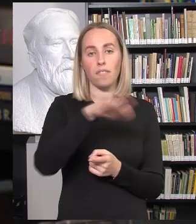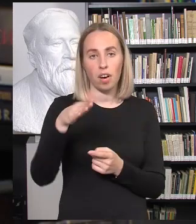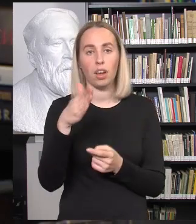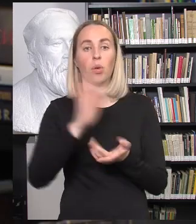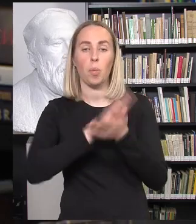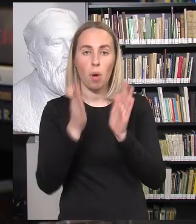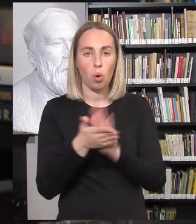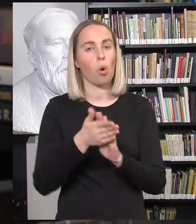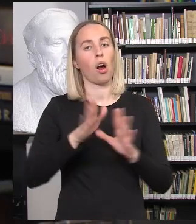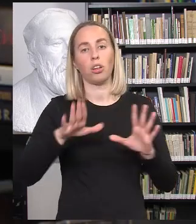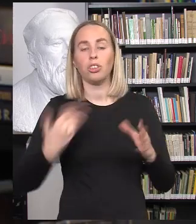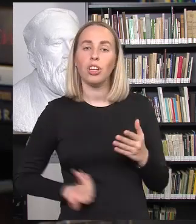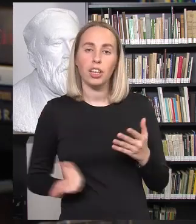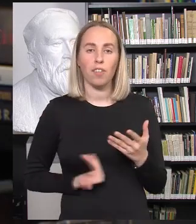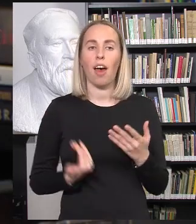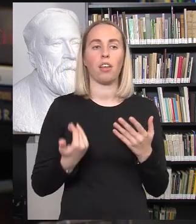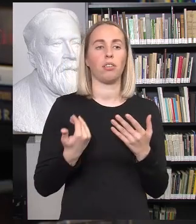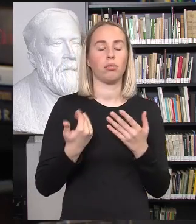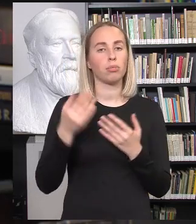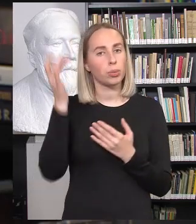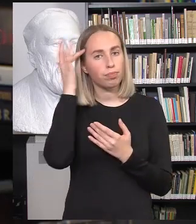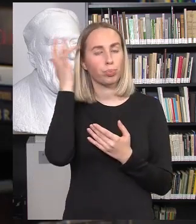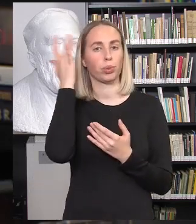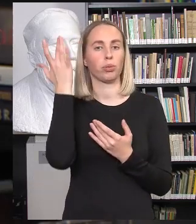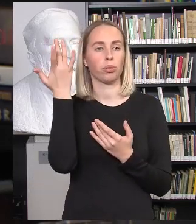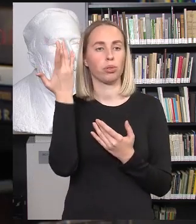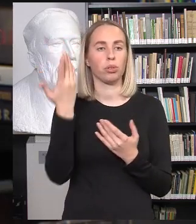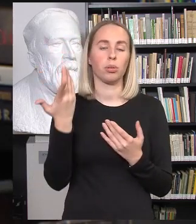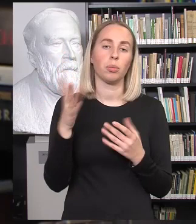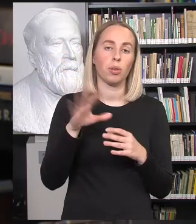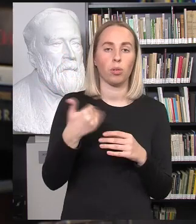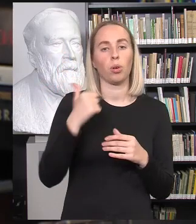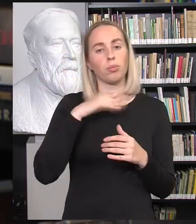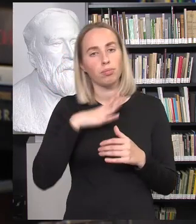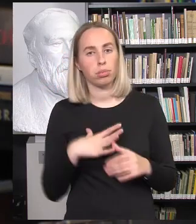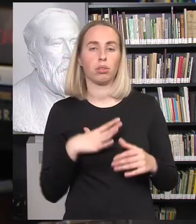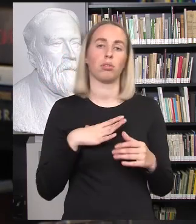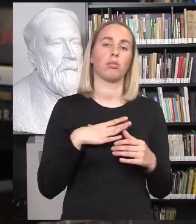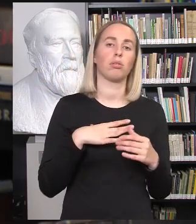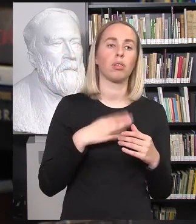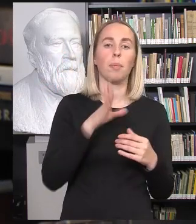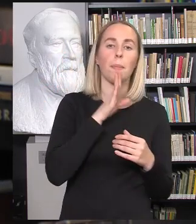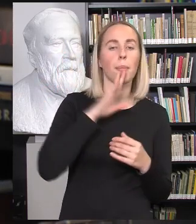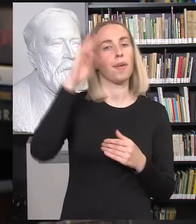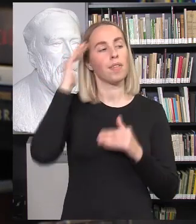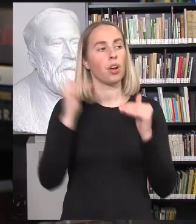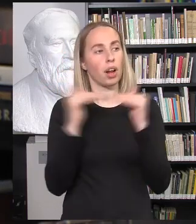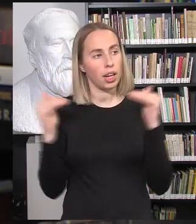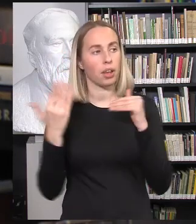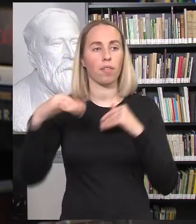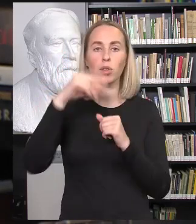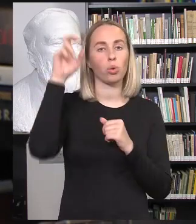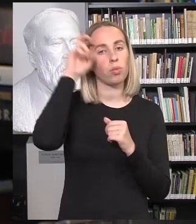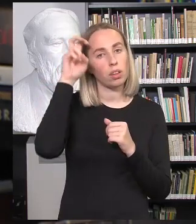samoningam gyvenimui, laisiloje visuomenėje, pagristam supratimo, taikos pakantumo, vyru ir moterių lygiai teisiškumo, visų tautų,